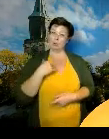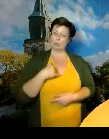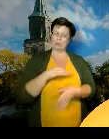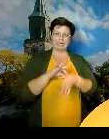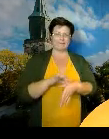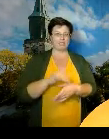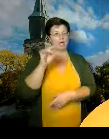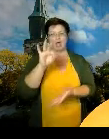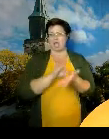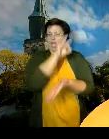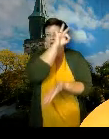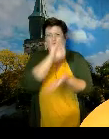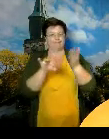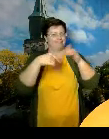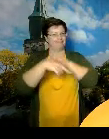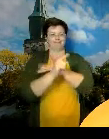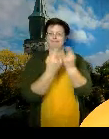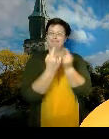mihinkään.